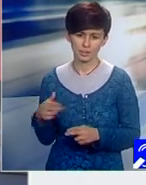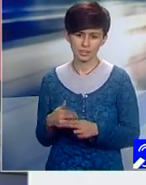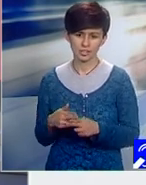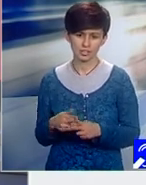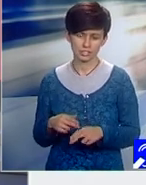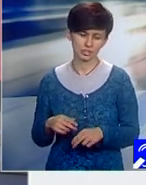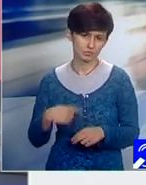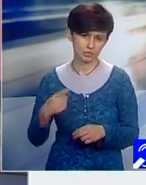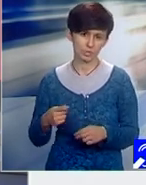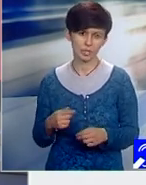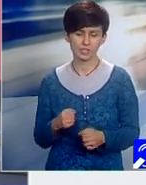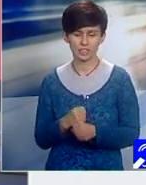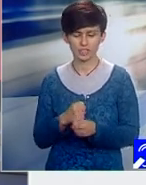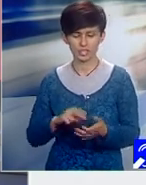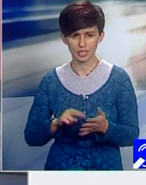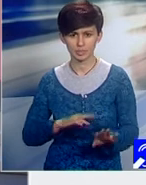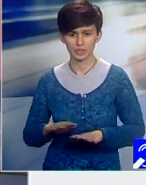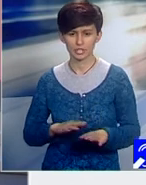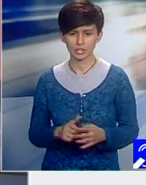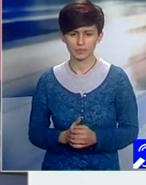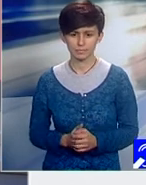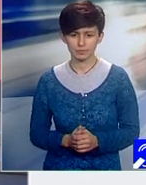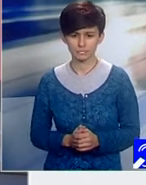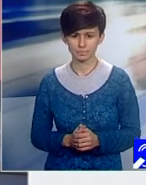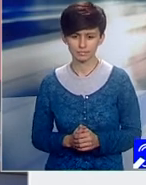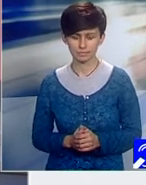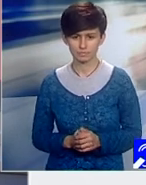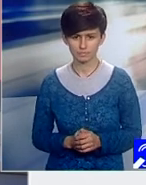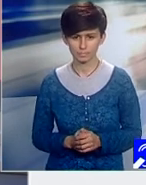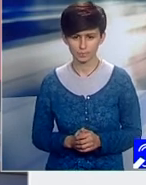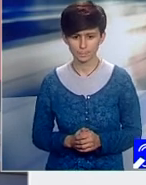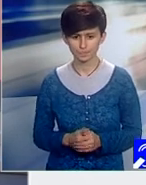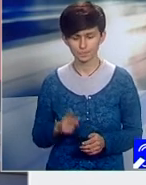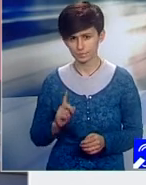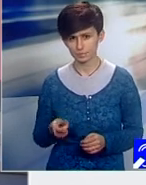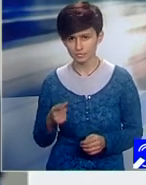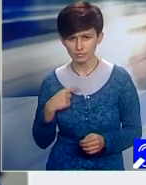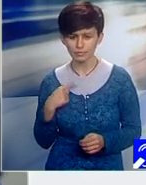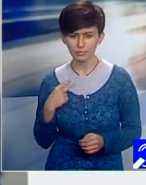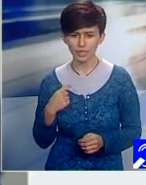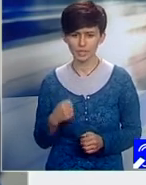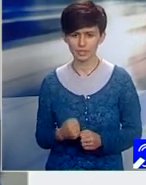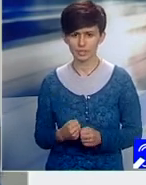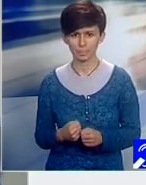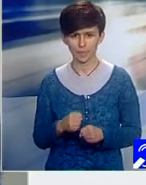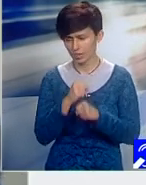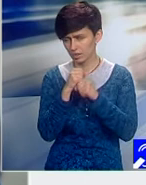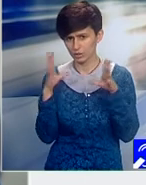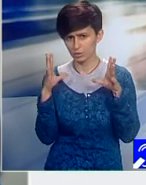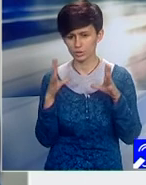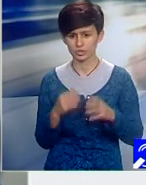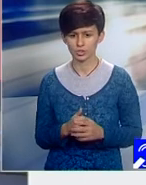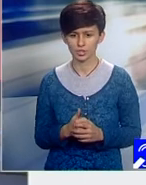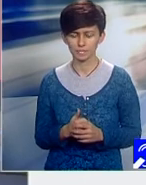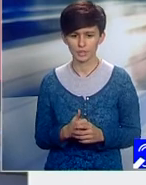ocupi de management. Eu aș fi făcut-o un pic mai flexibil. În rest, ordonanța este o într-adevără ovitură. Nu știu,